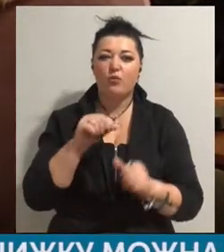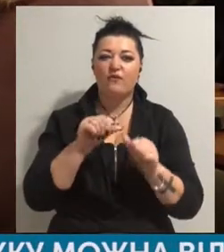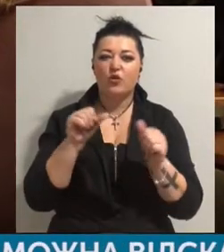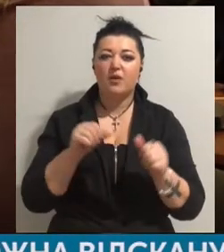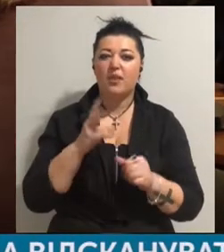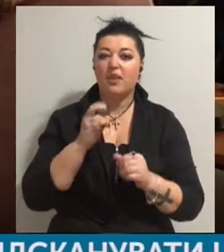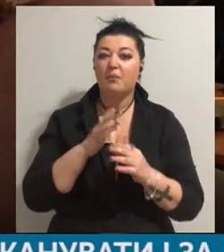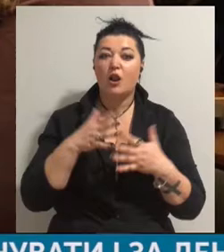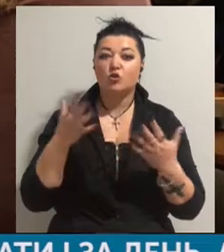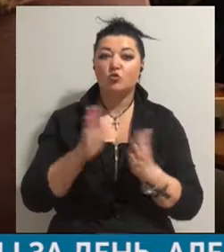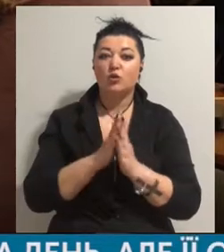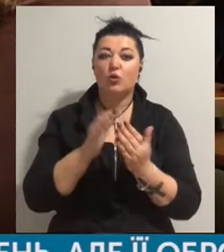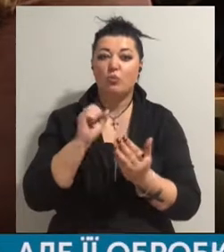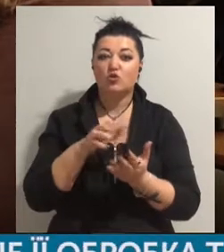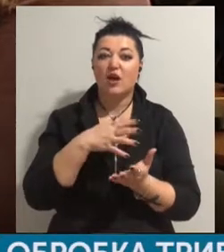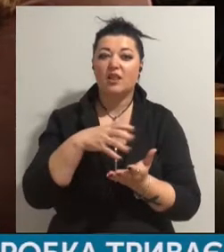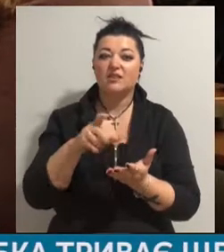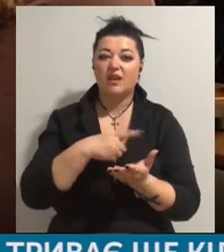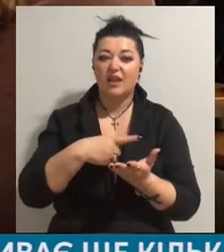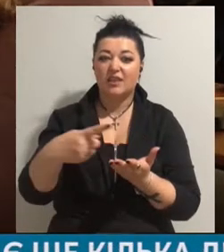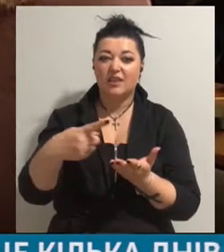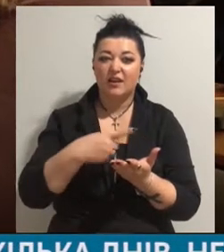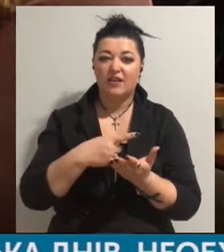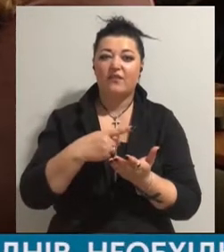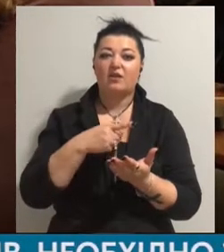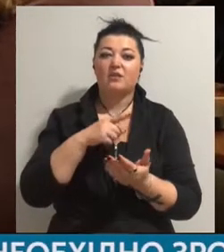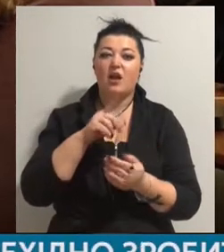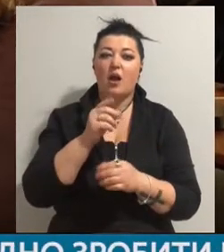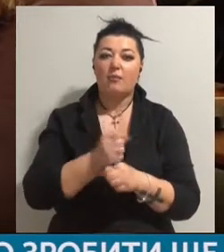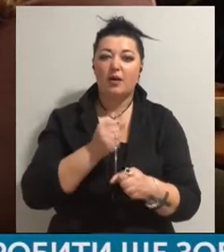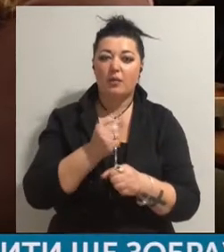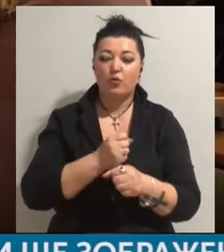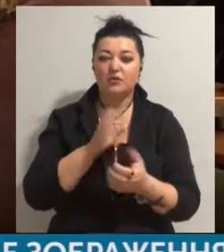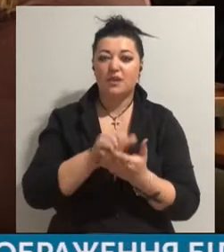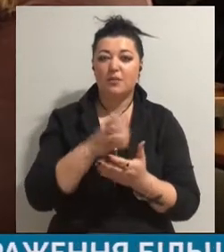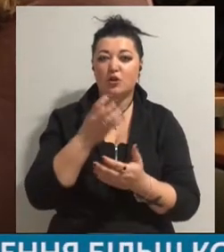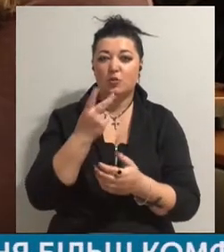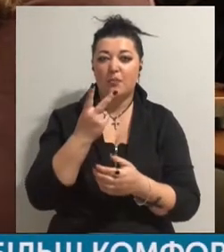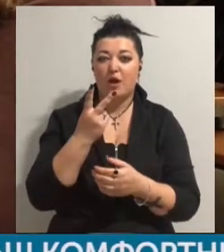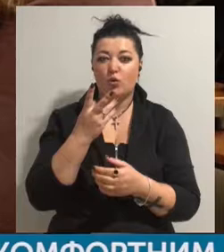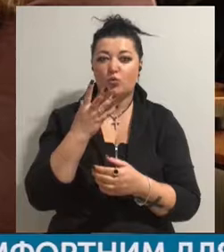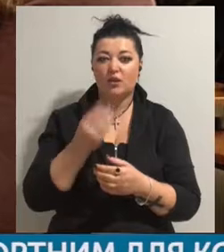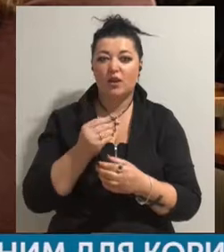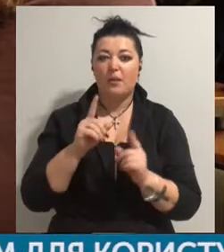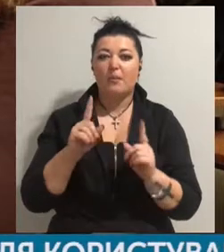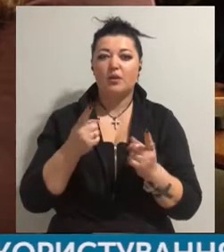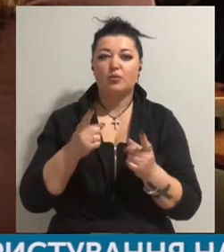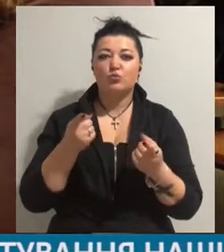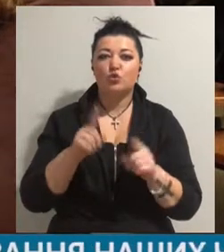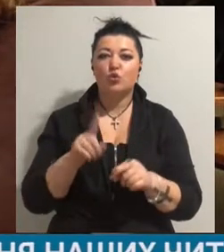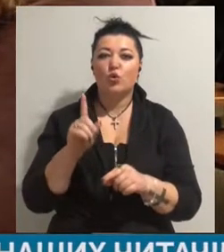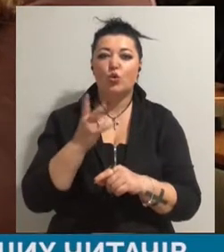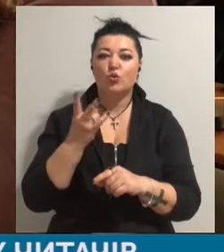відсканувати і задні, але обробка її займає ще пару днів, тому що треба зробити